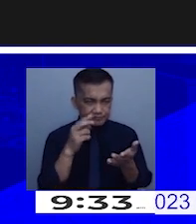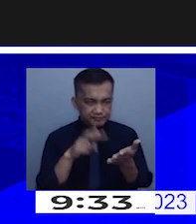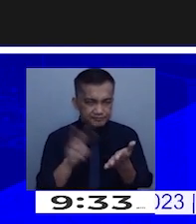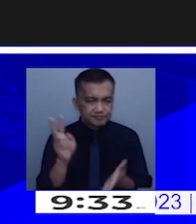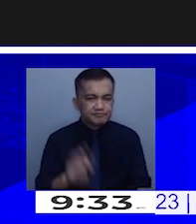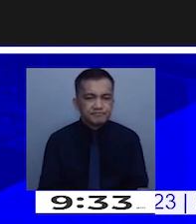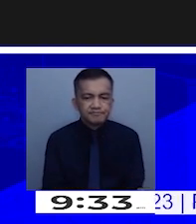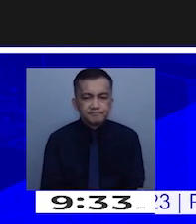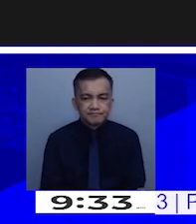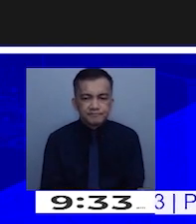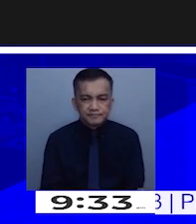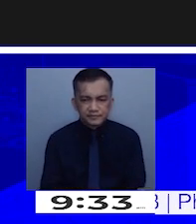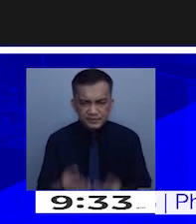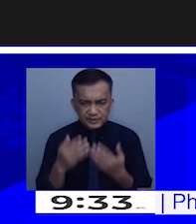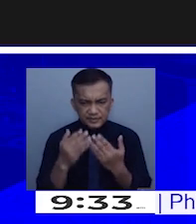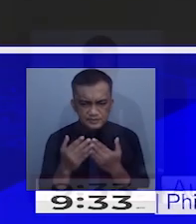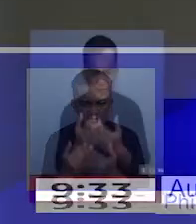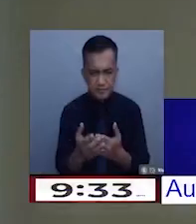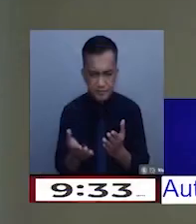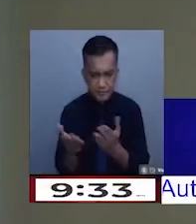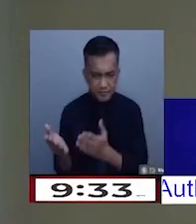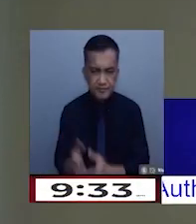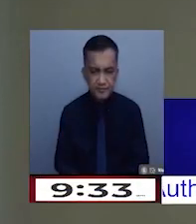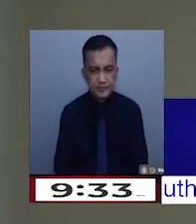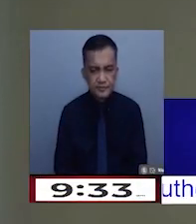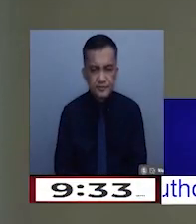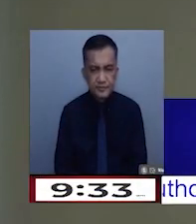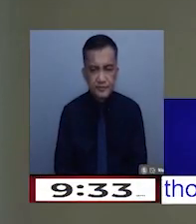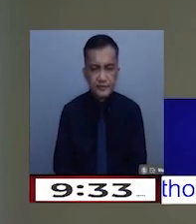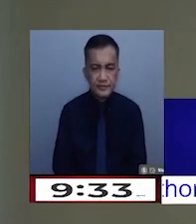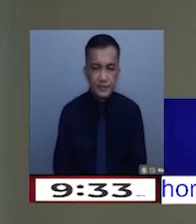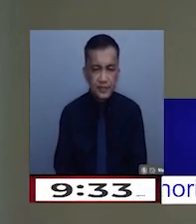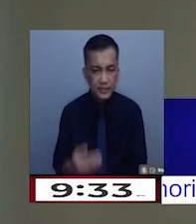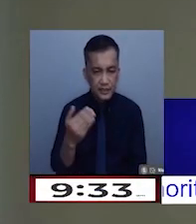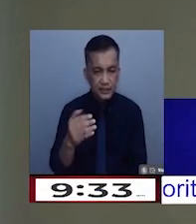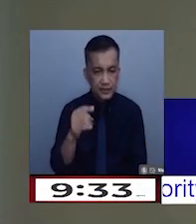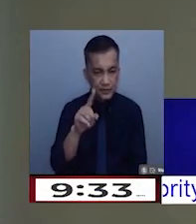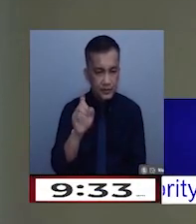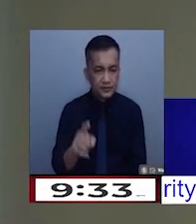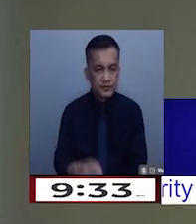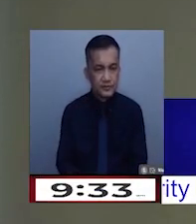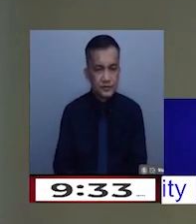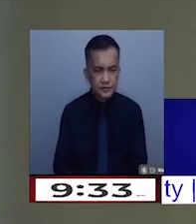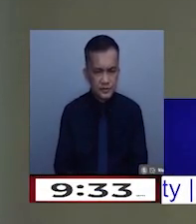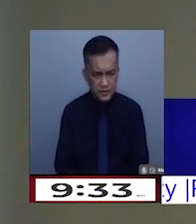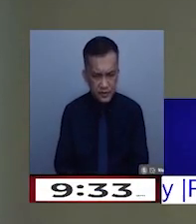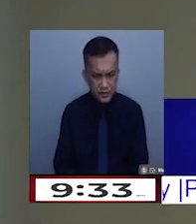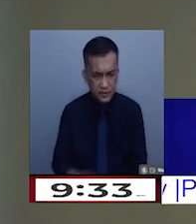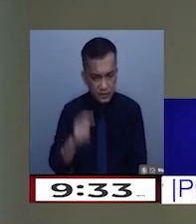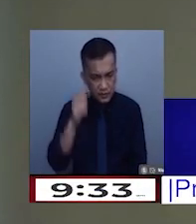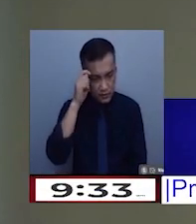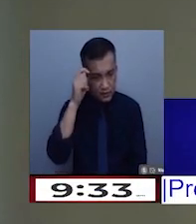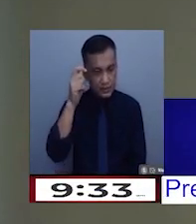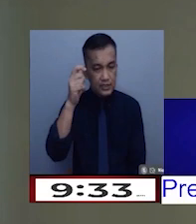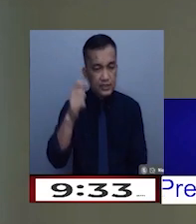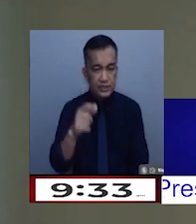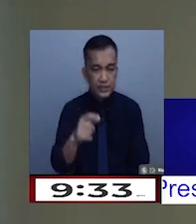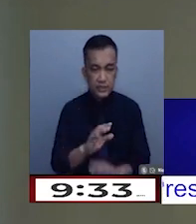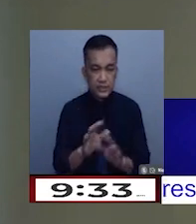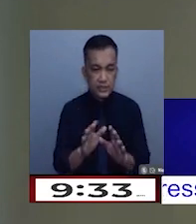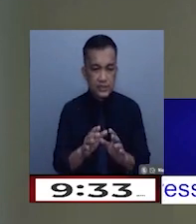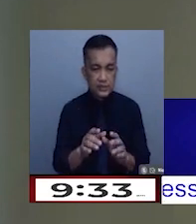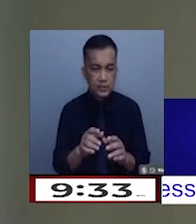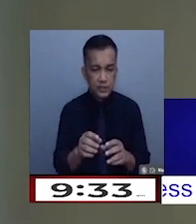Thank you, sir. And yes, another question po. Theoretically, hindi dapat